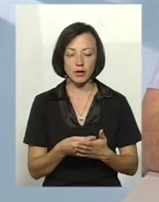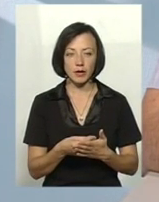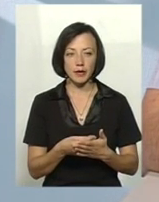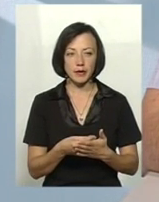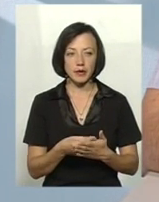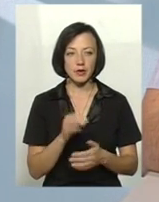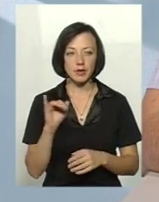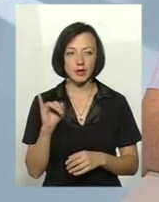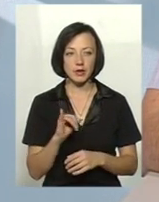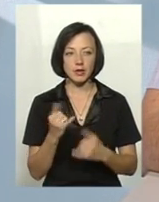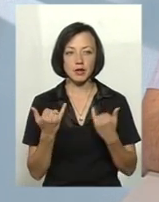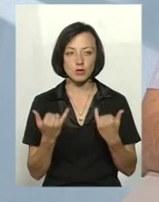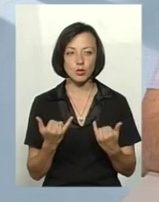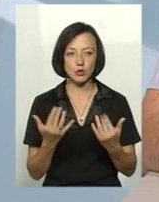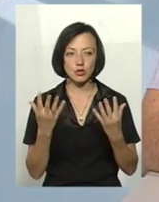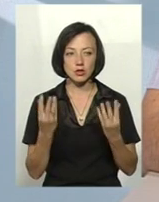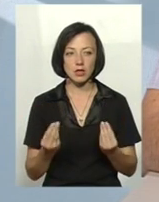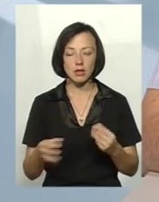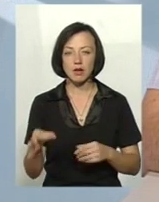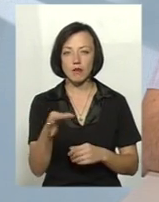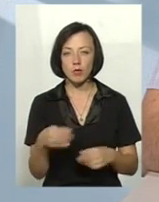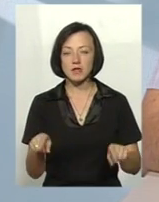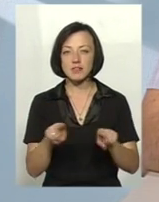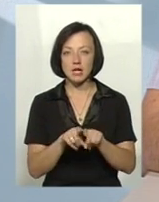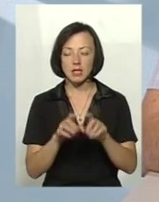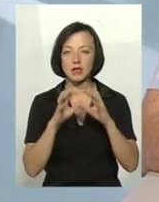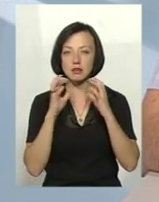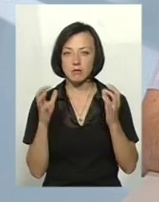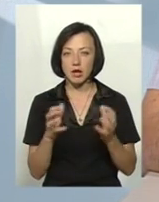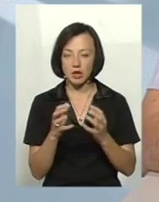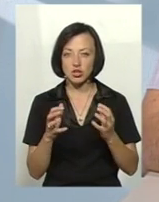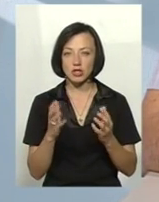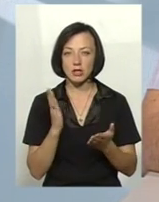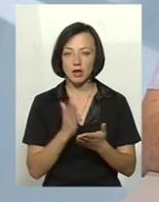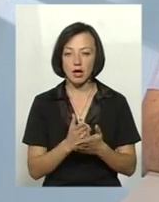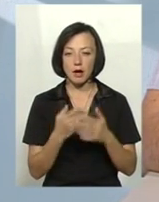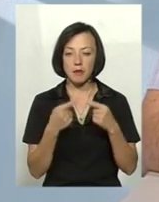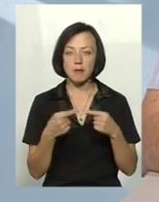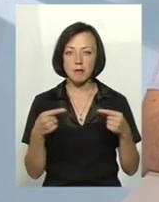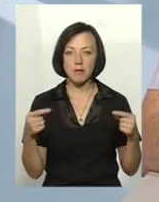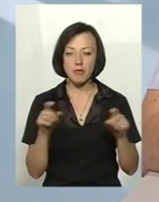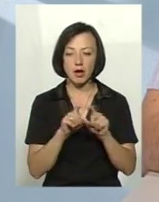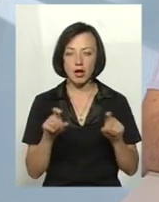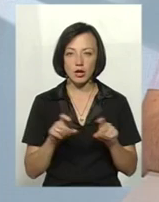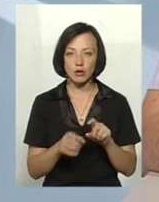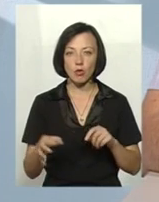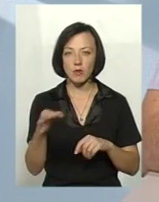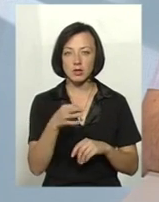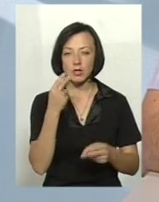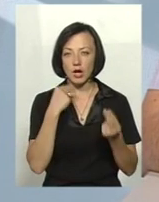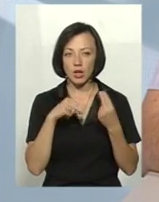І на сьогоднішній день в в області все-таки ще збережена мережа, в нас одна з областей, де